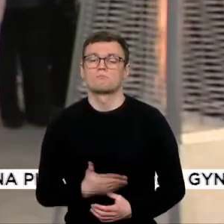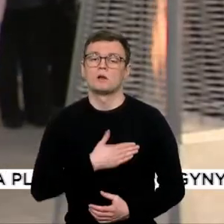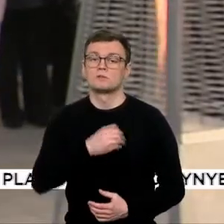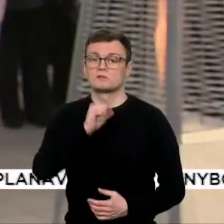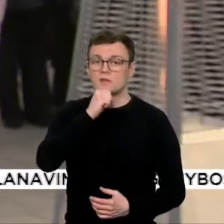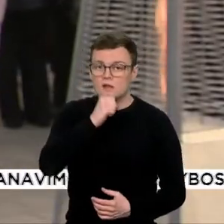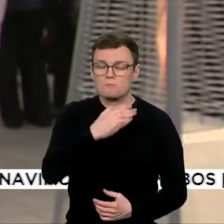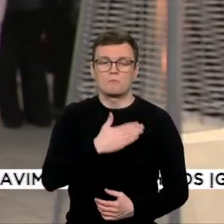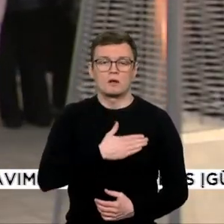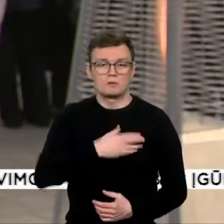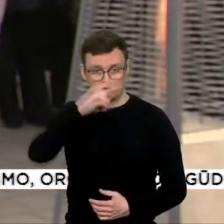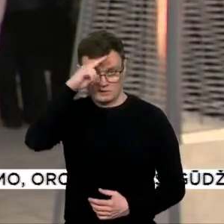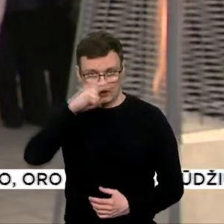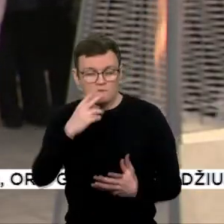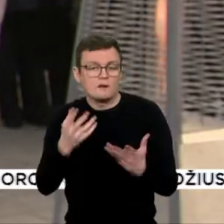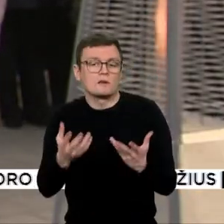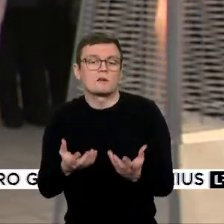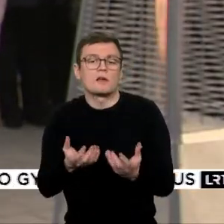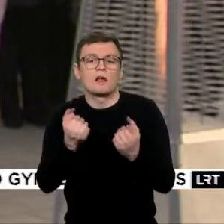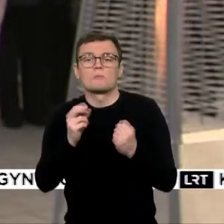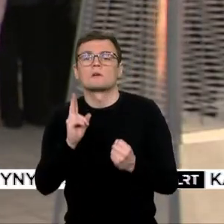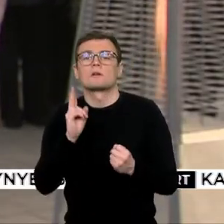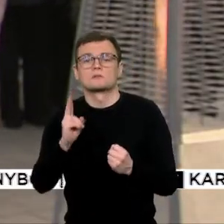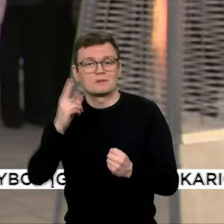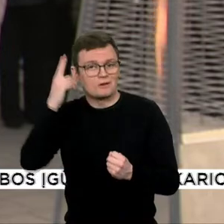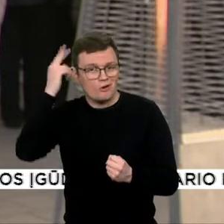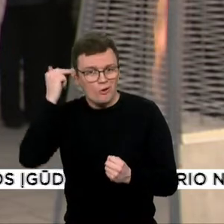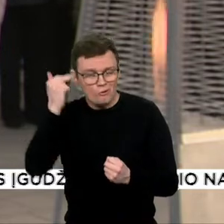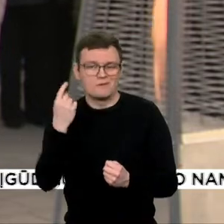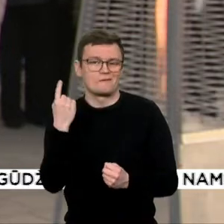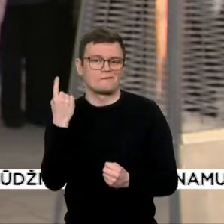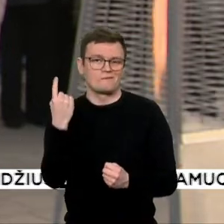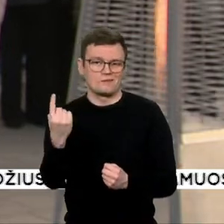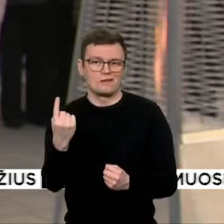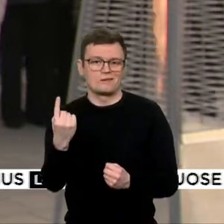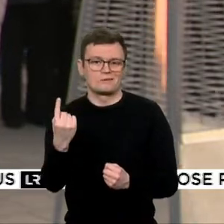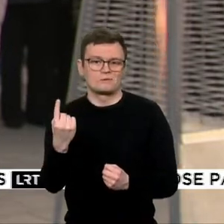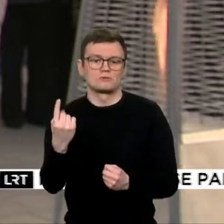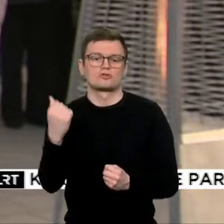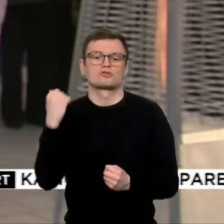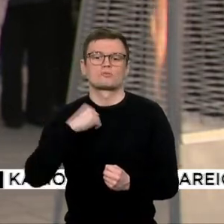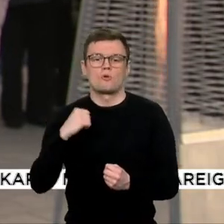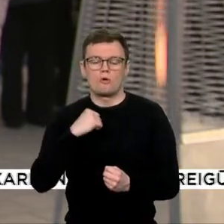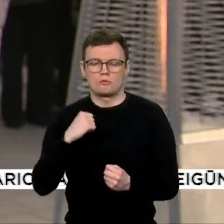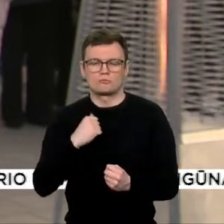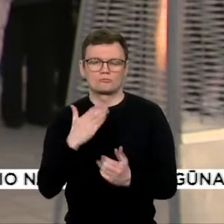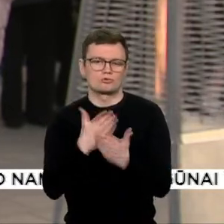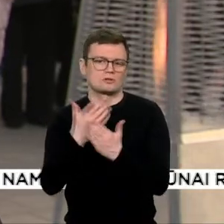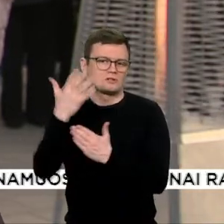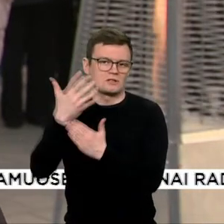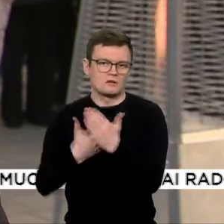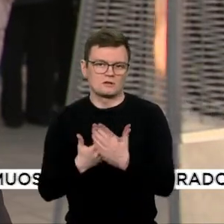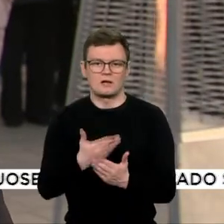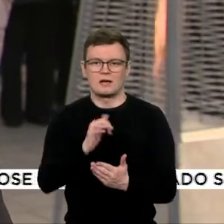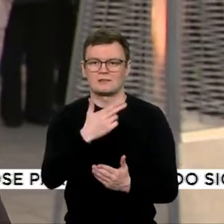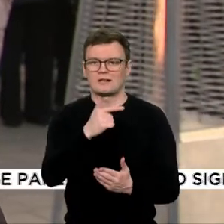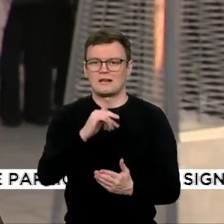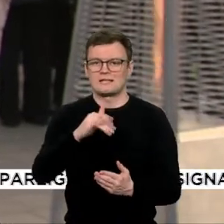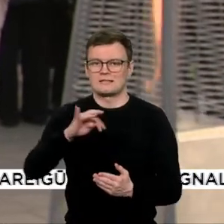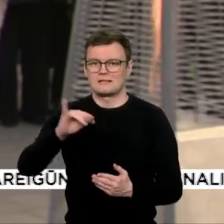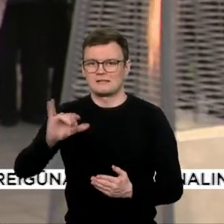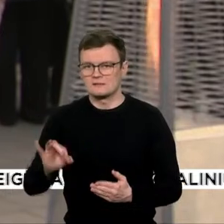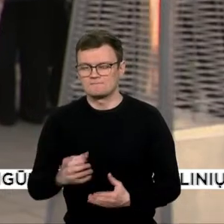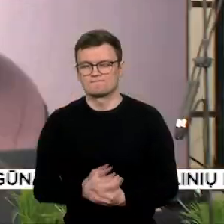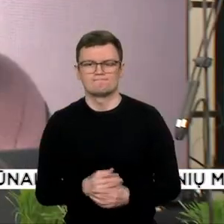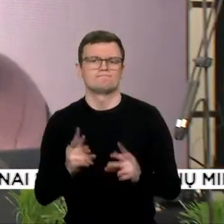gelbėjo Kaune pabėgus iš gėto vienas iš šių sąrašę esančių minimų Antanas Antraitis ir pažintas